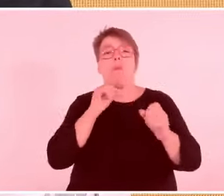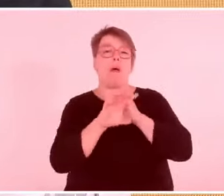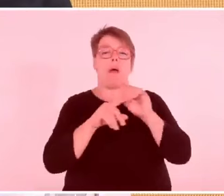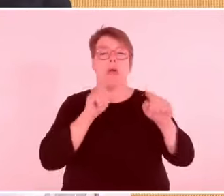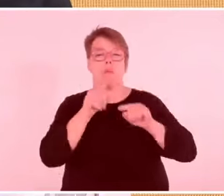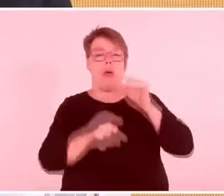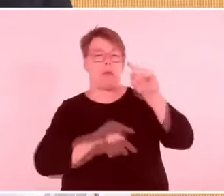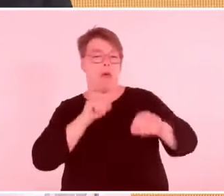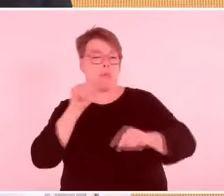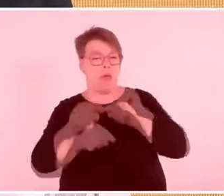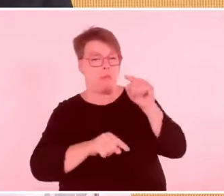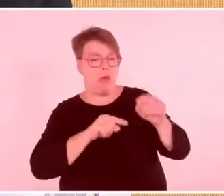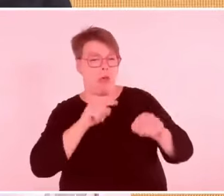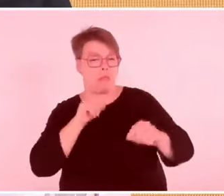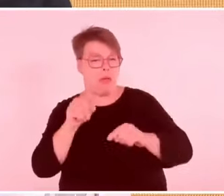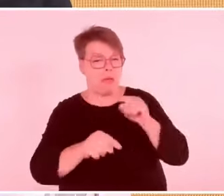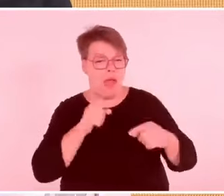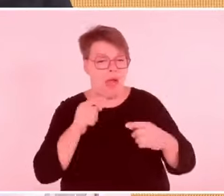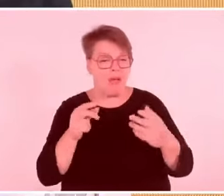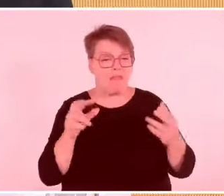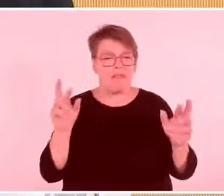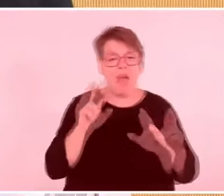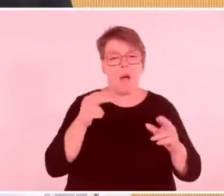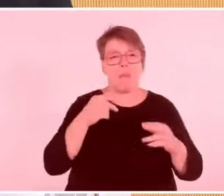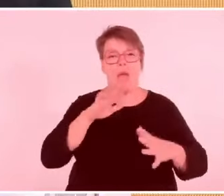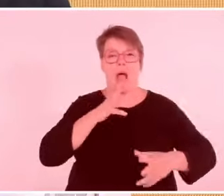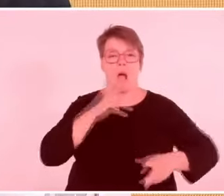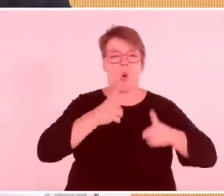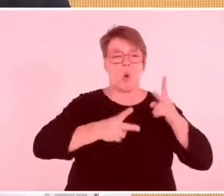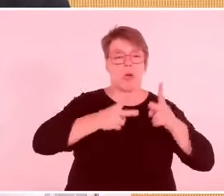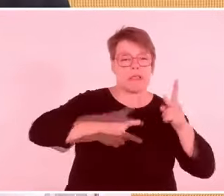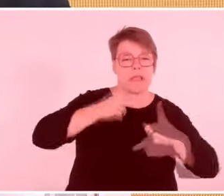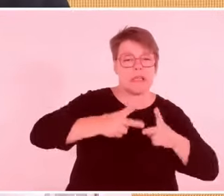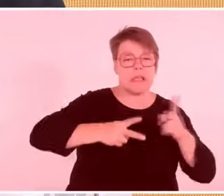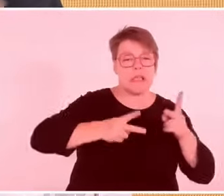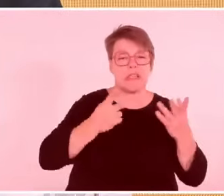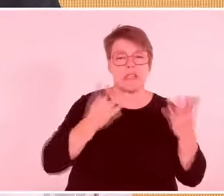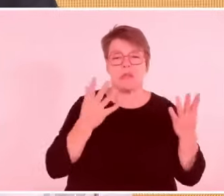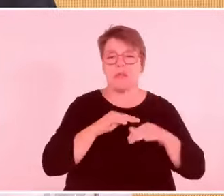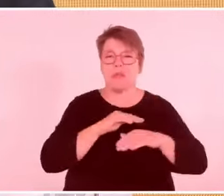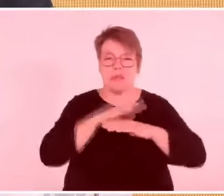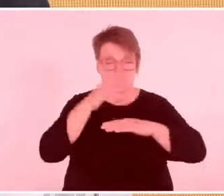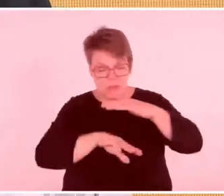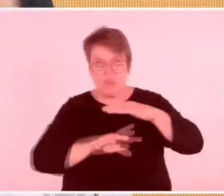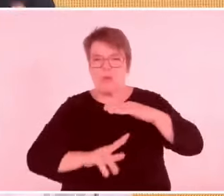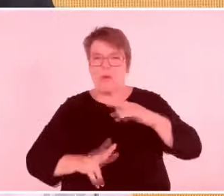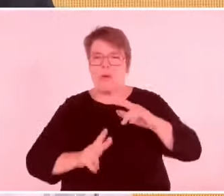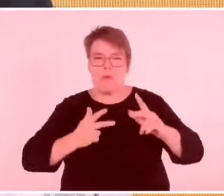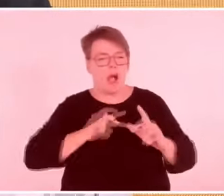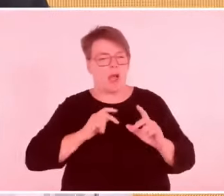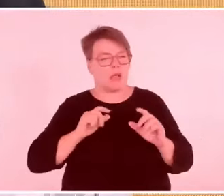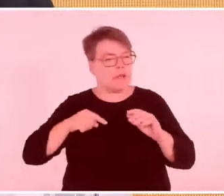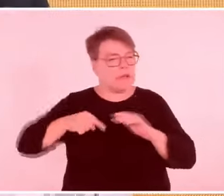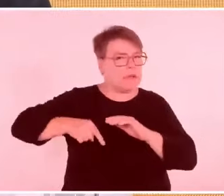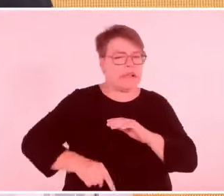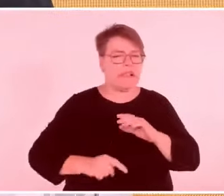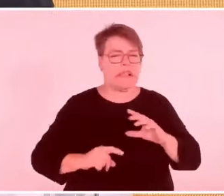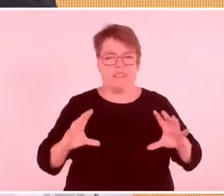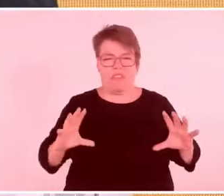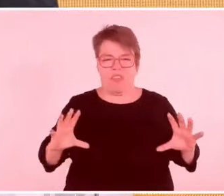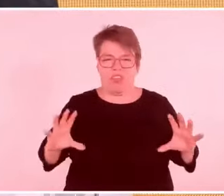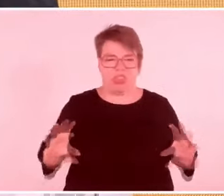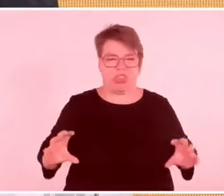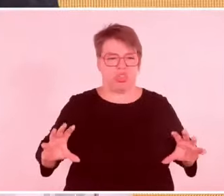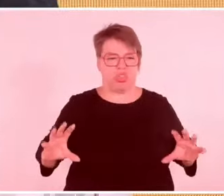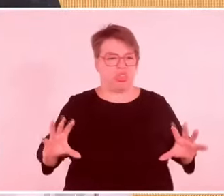gehalten werden, die täglich schikaniert werden von Siedlern und vom israelischen Staat. Wer sind sie? In welchem